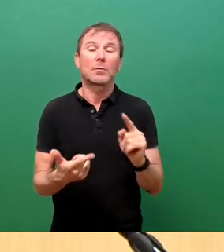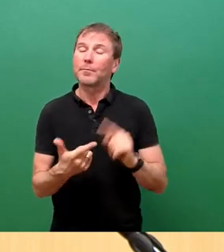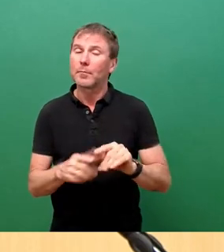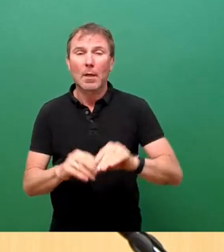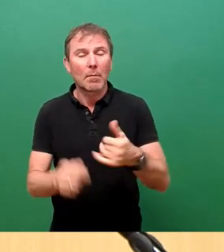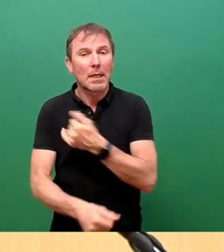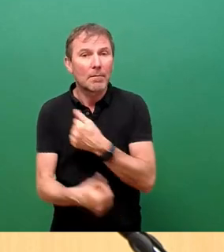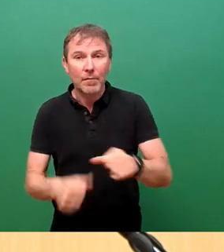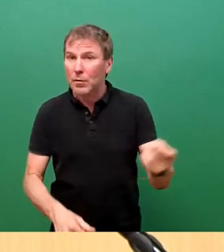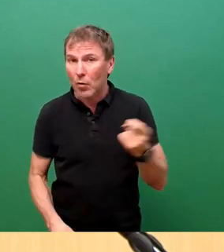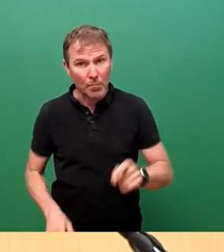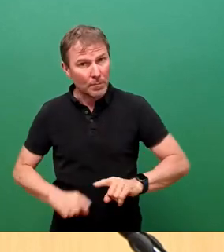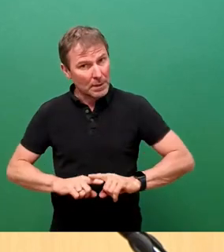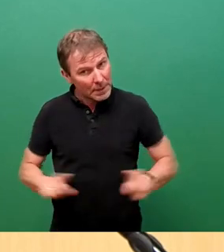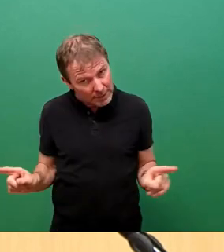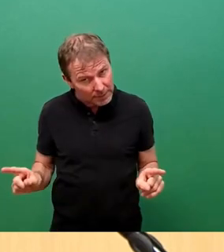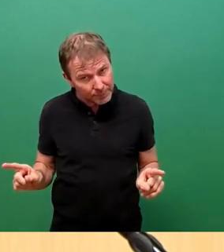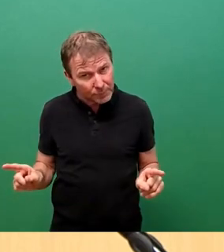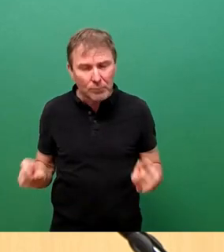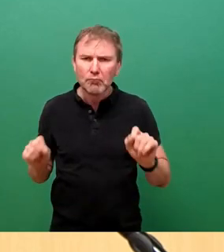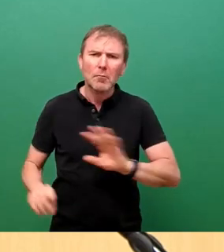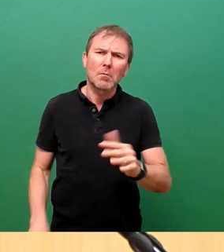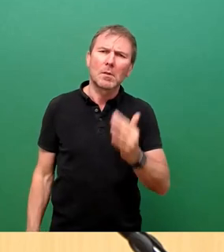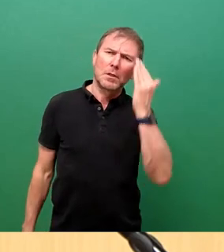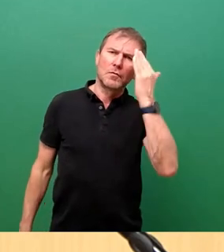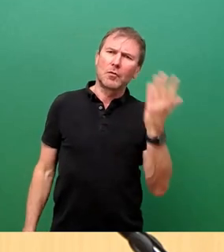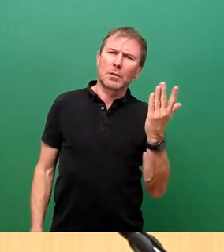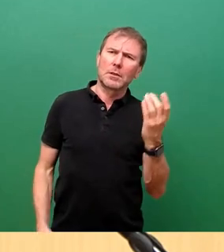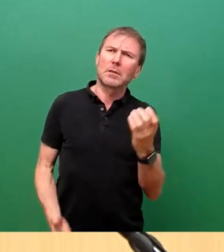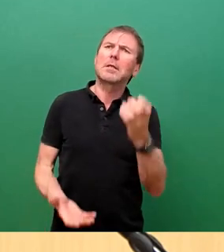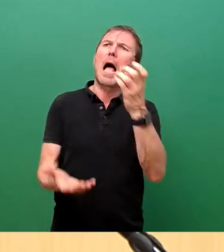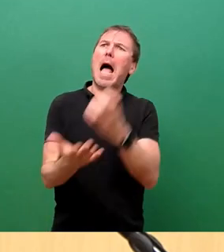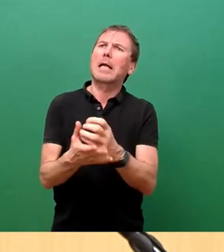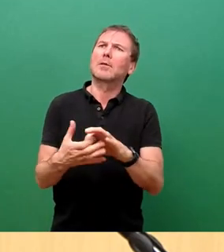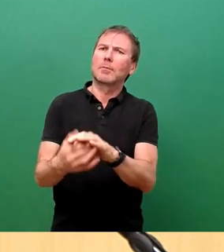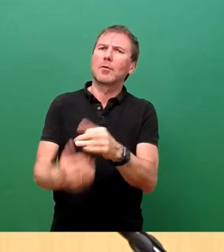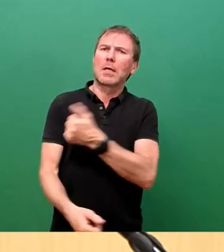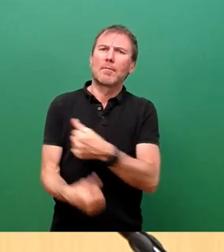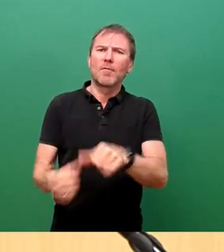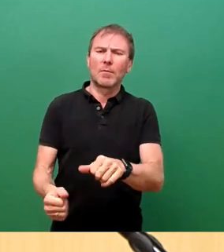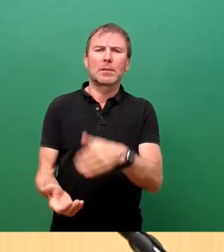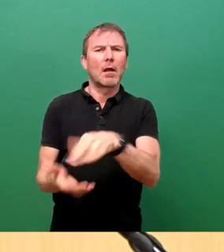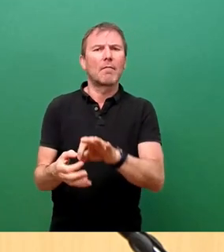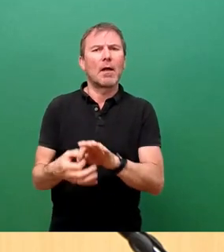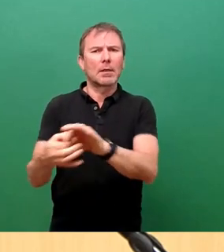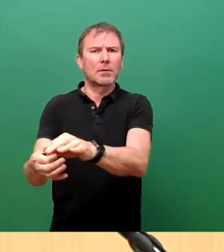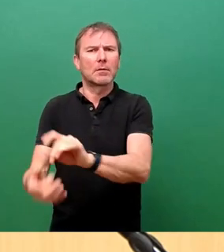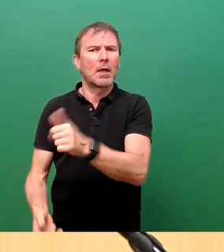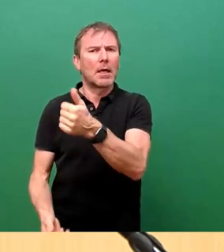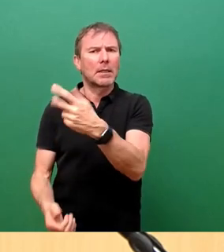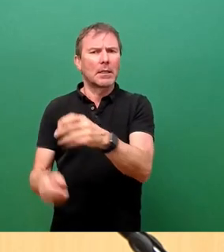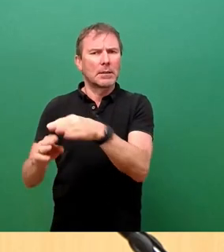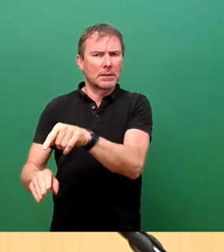nicht. Dann kann ich mir beim besten Willen auch nicht vorstellen, dass die einrichtungsbezogene Impfpflicht bis zum 31.12.